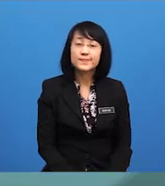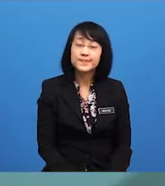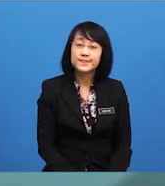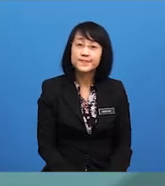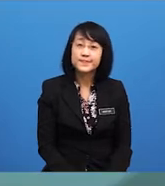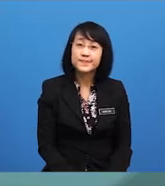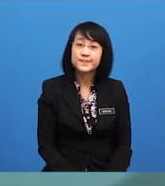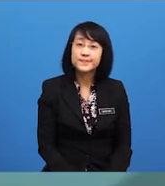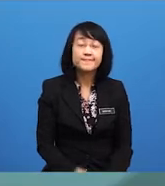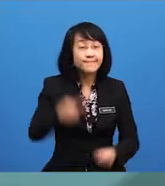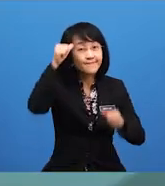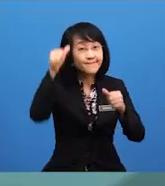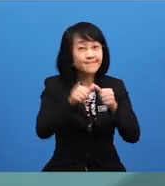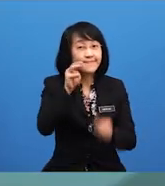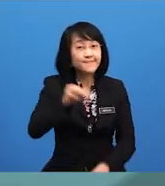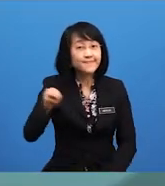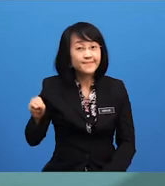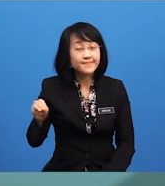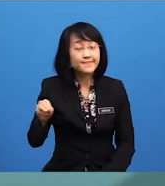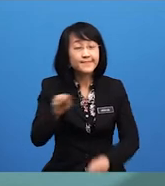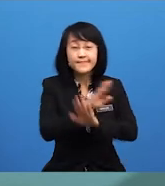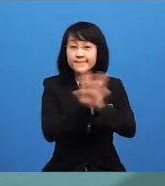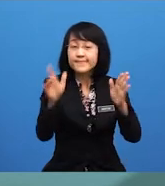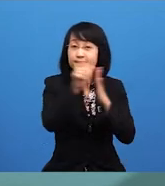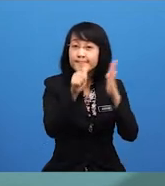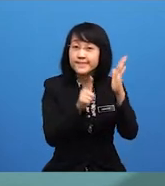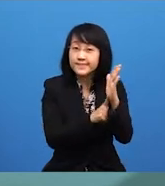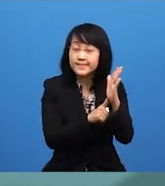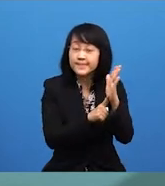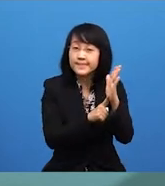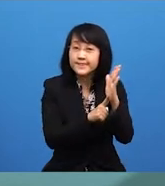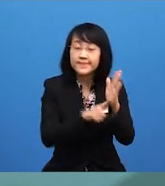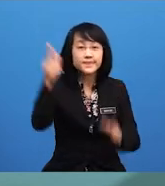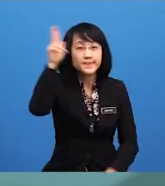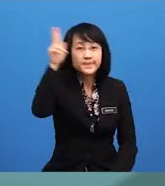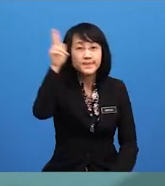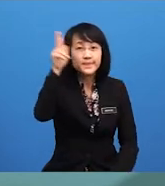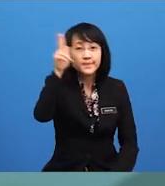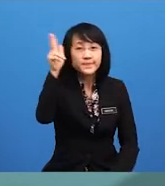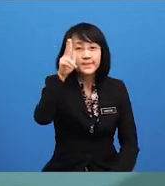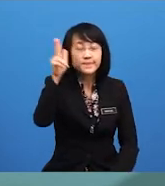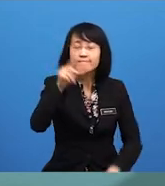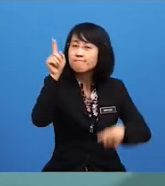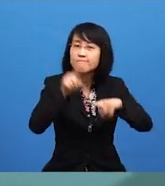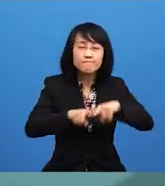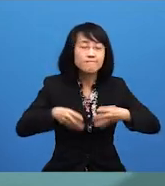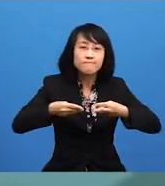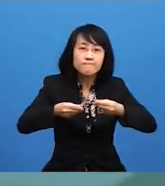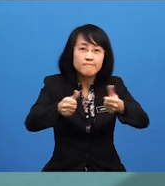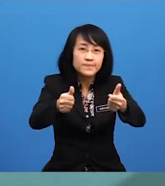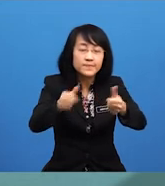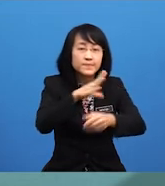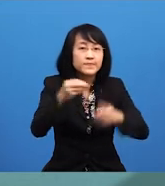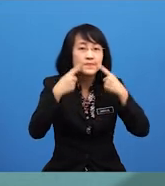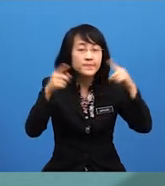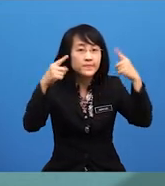ingat ingat murid-murid tanpa perlembagaan jenta kerajaan tidak dapat berjalan lancar serta efektif untuk